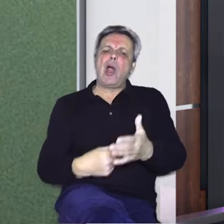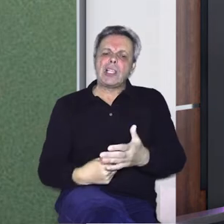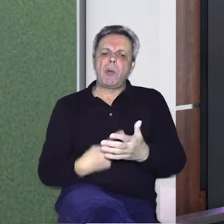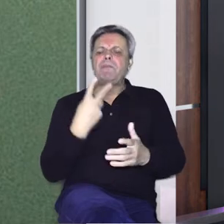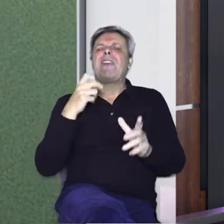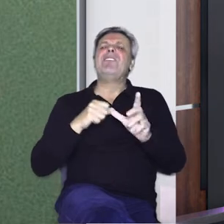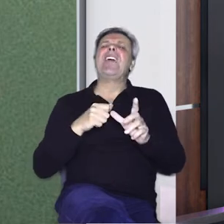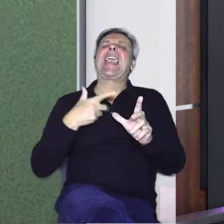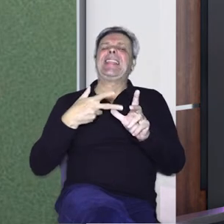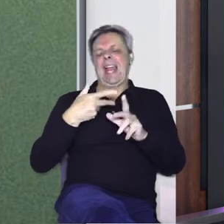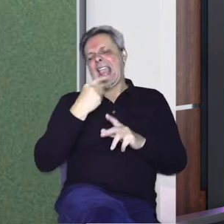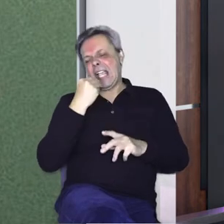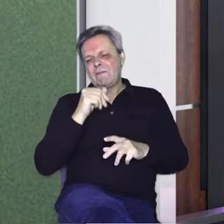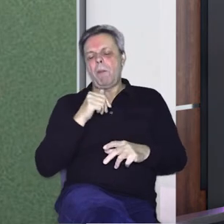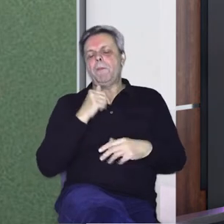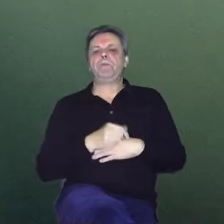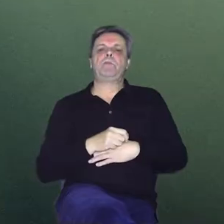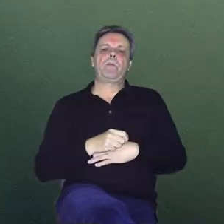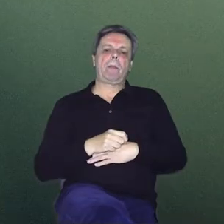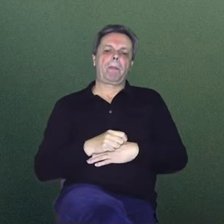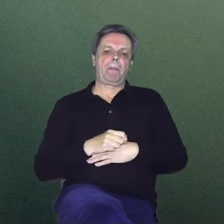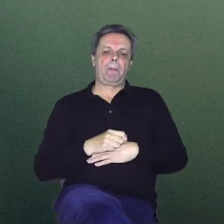vegetarijanstvom i pričom o biljka.